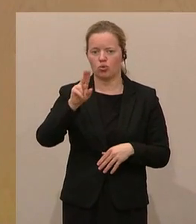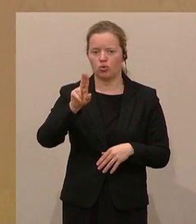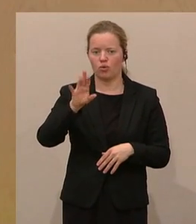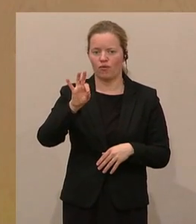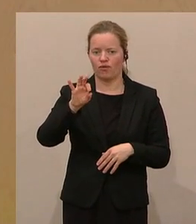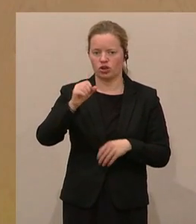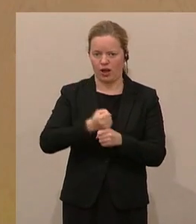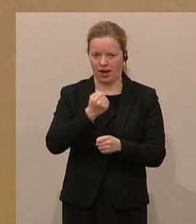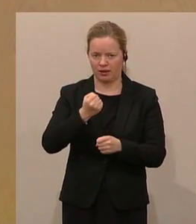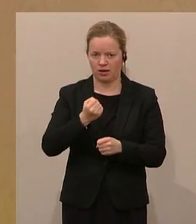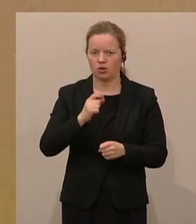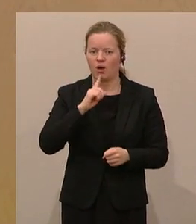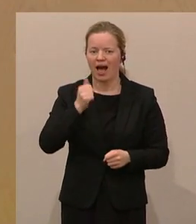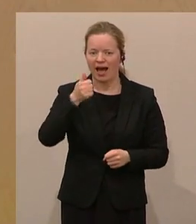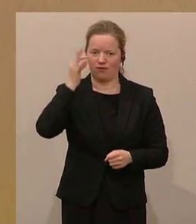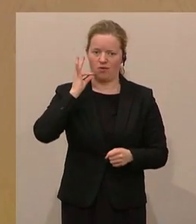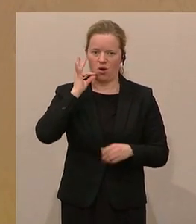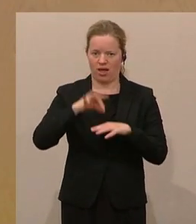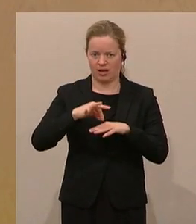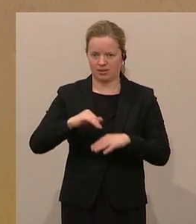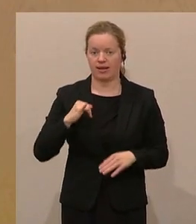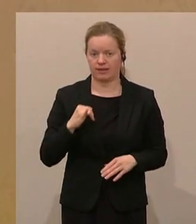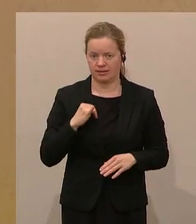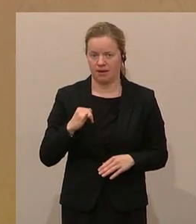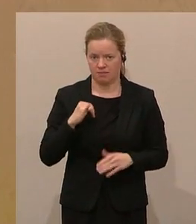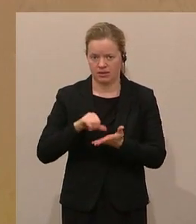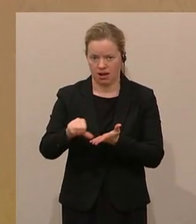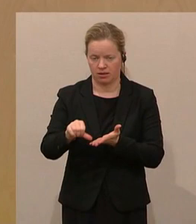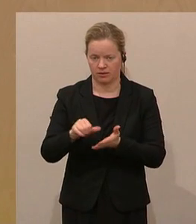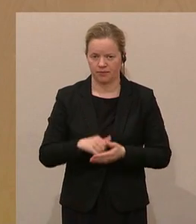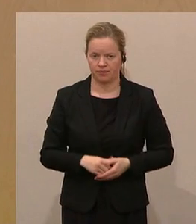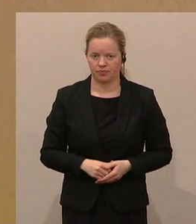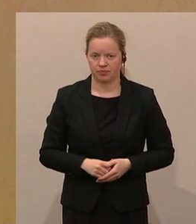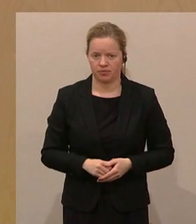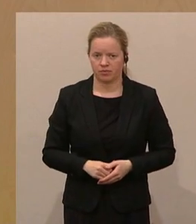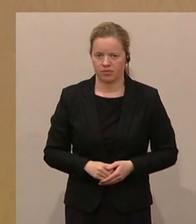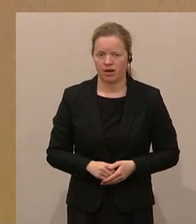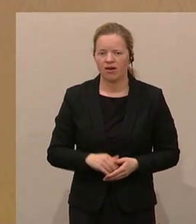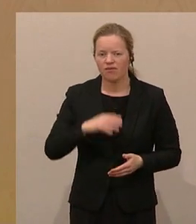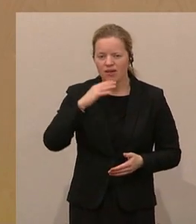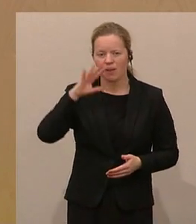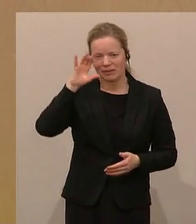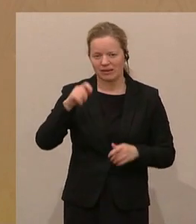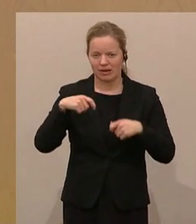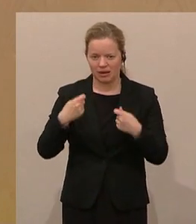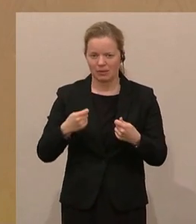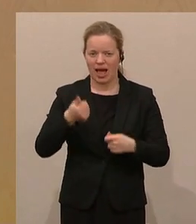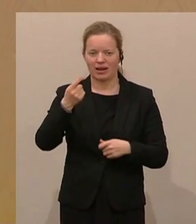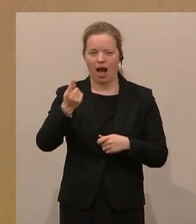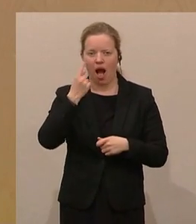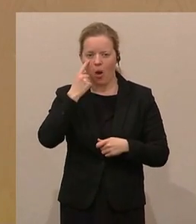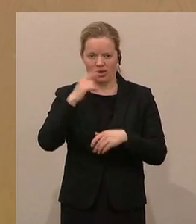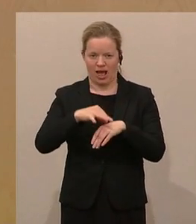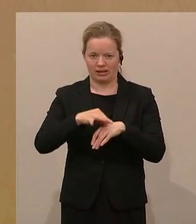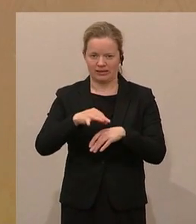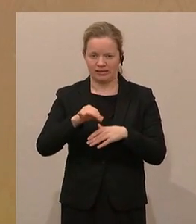einen Frauenarzt auf Kasse. Ihr könnt Ihnen viele Bezirke aufzählen, wo Sie auf einen Augenarzttermin vier Monate oder fünf Monate warten,